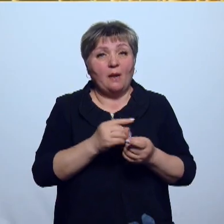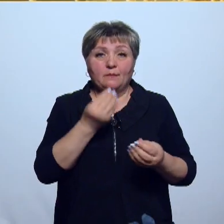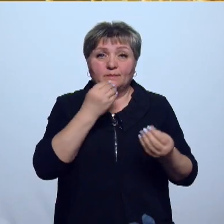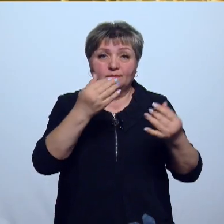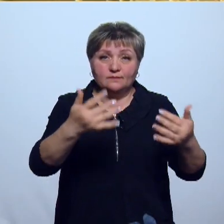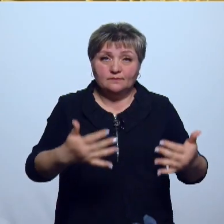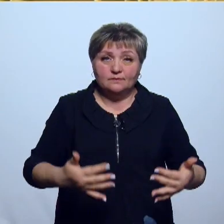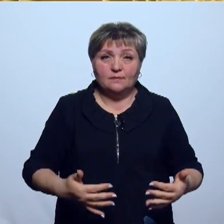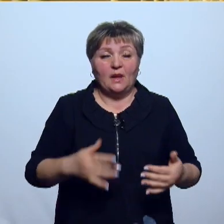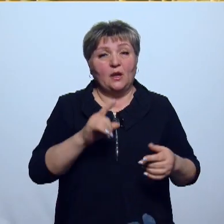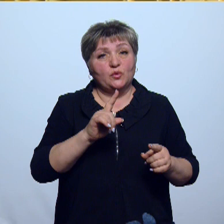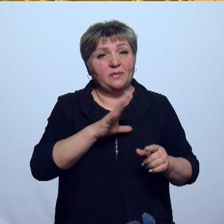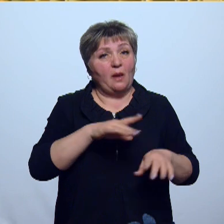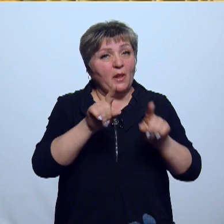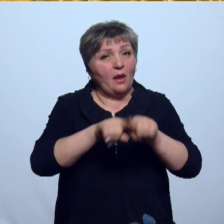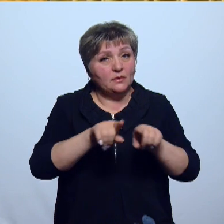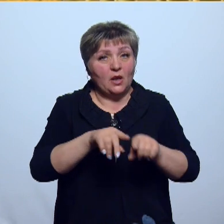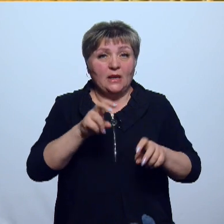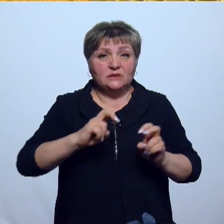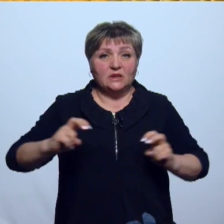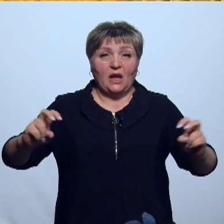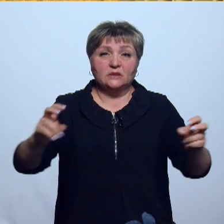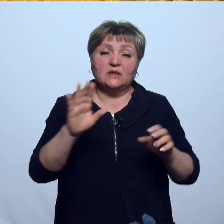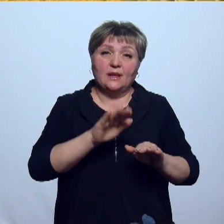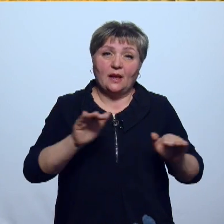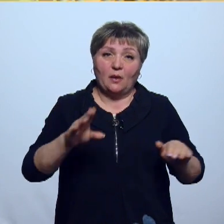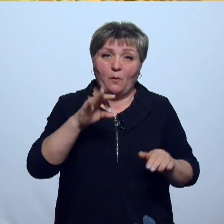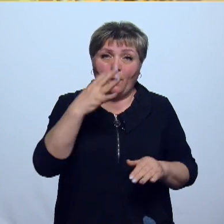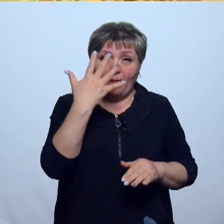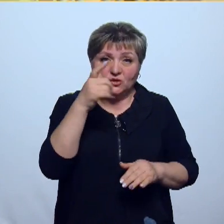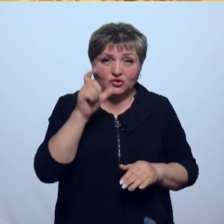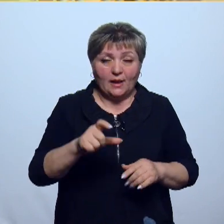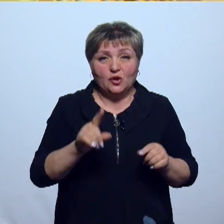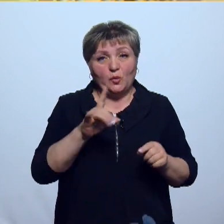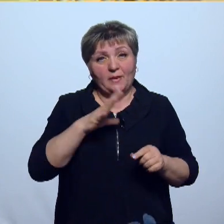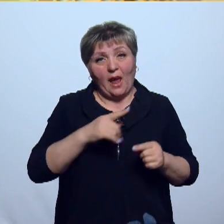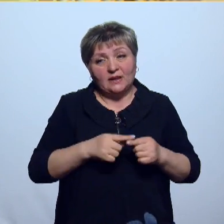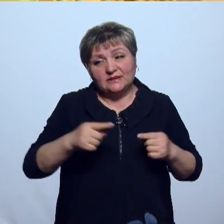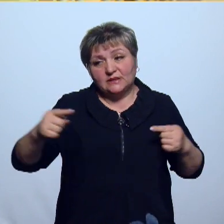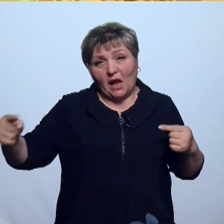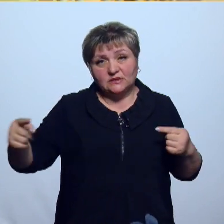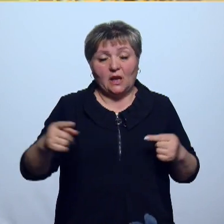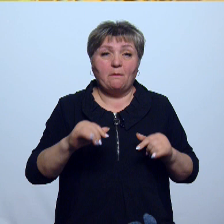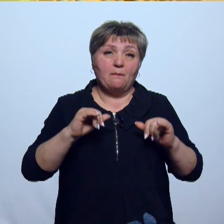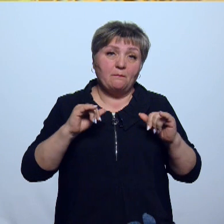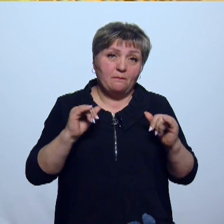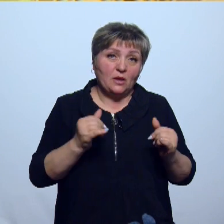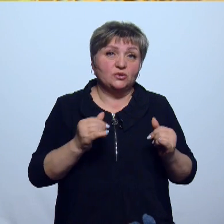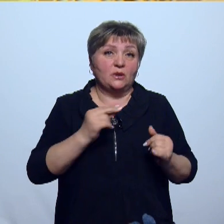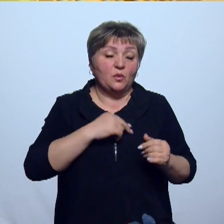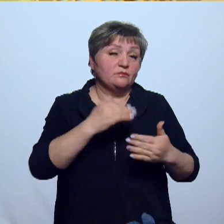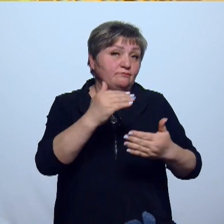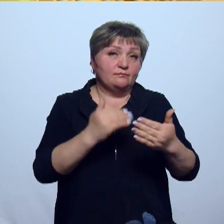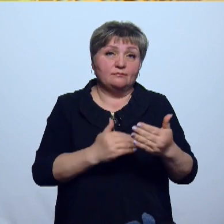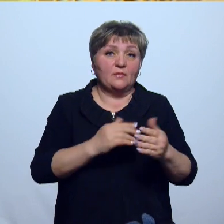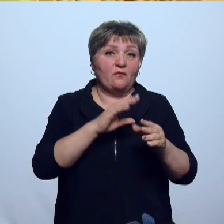однообразия. Рассаживаем детей по пять человек, соблюдаем между отрядами дистанцию. Нынче работаем все в том же